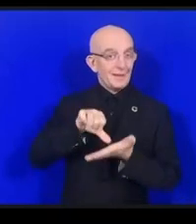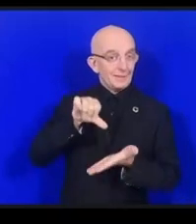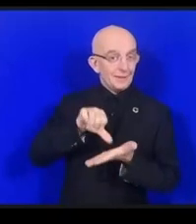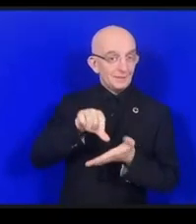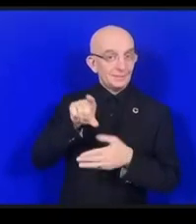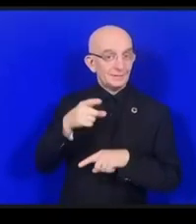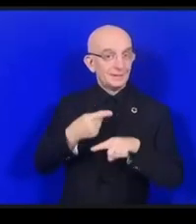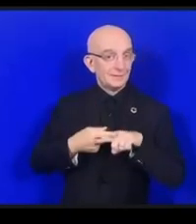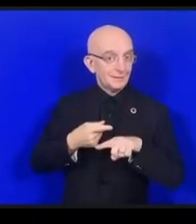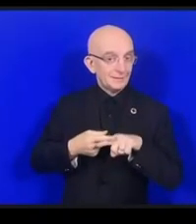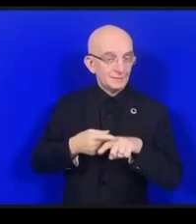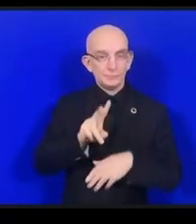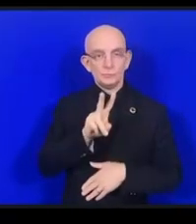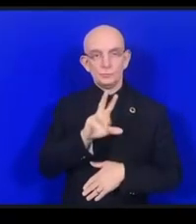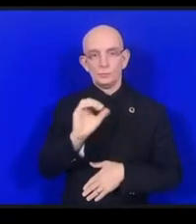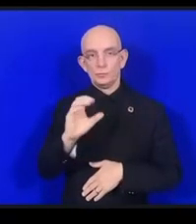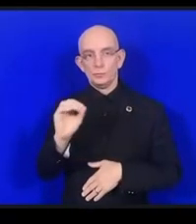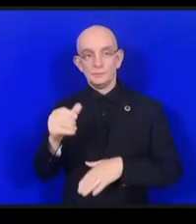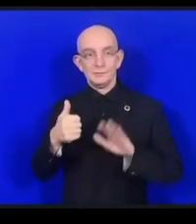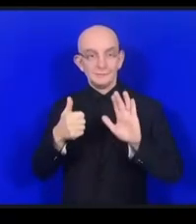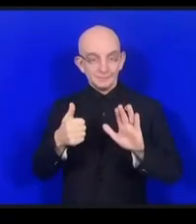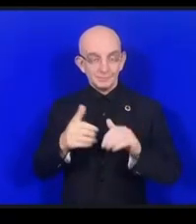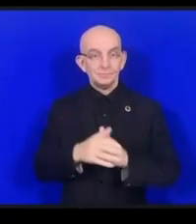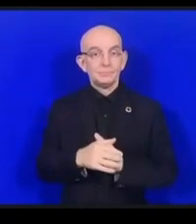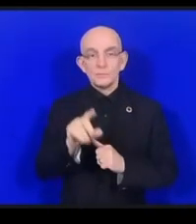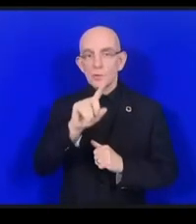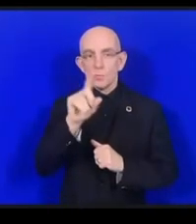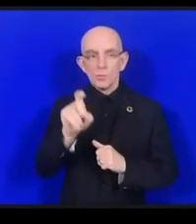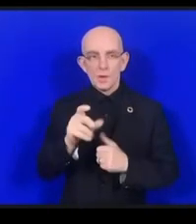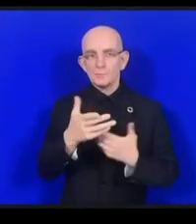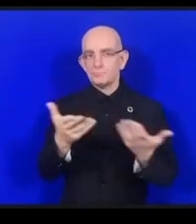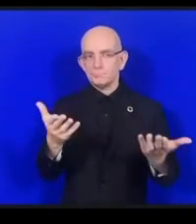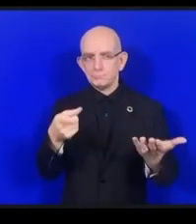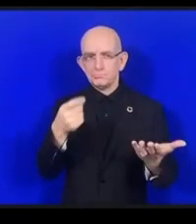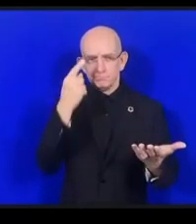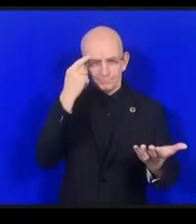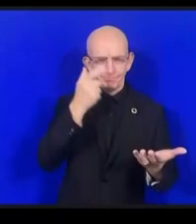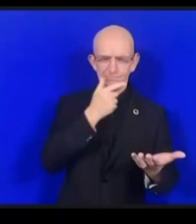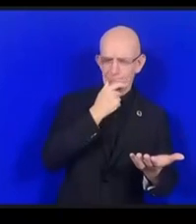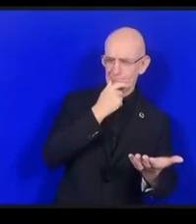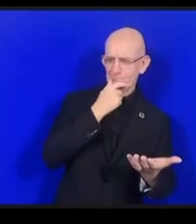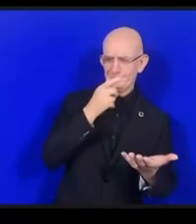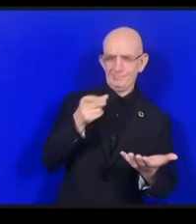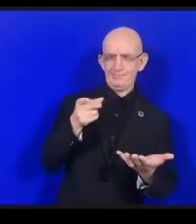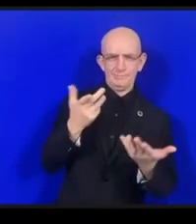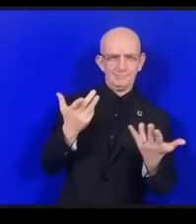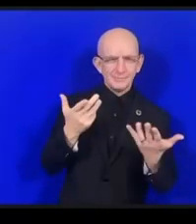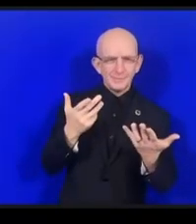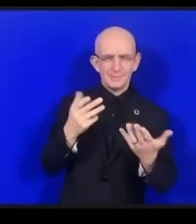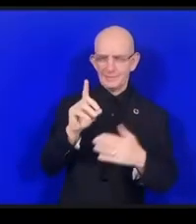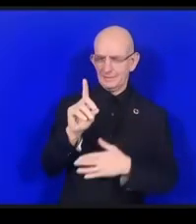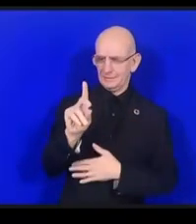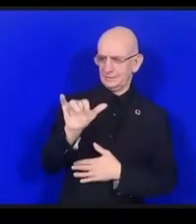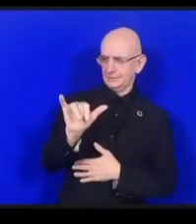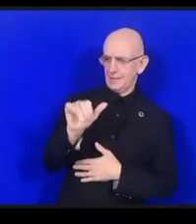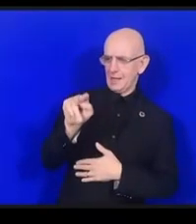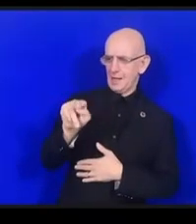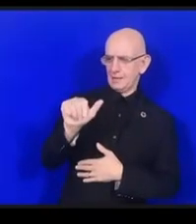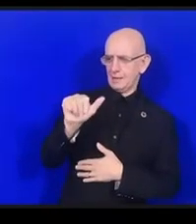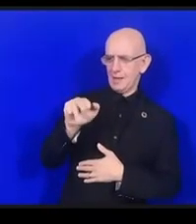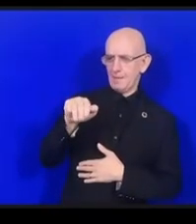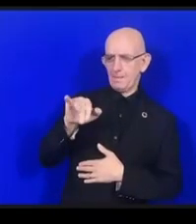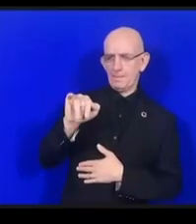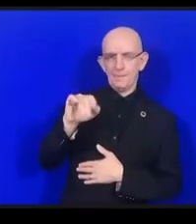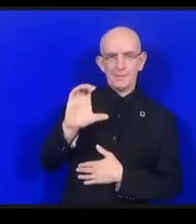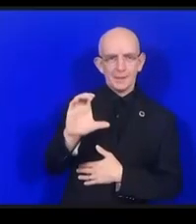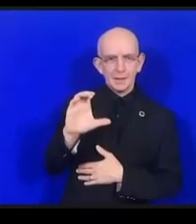名前自体がちょっと面白い名前でなんでこんな名前になったのかと思われるかもしれませんがとてもシンプルな理由があってIG